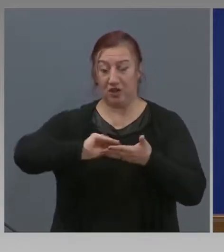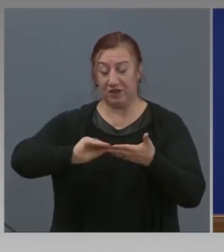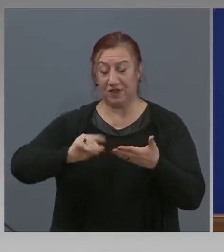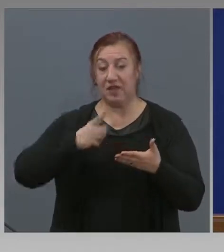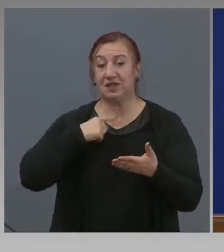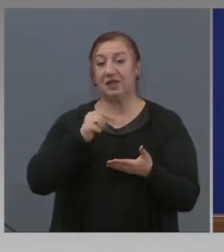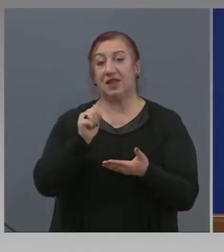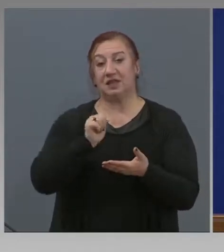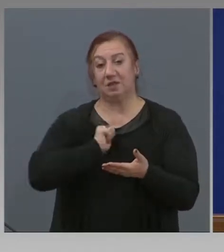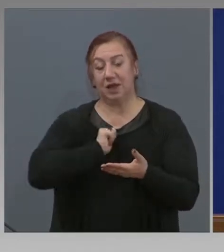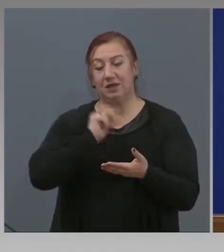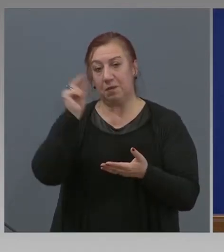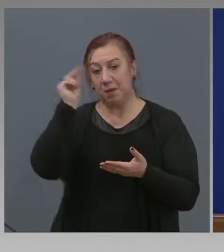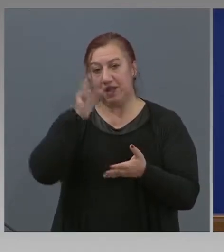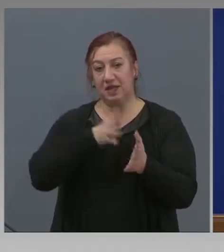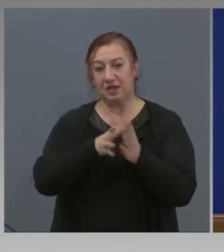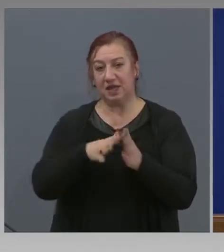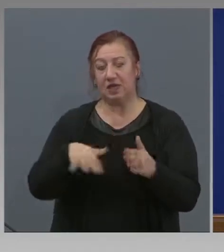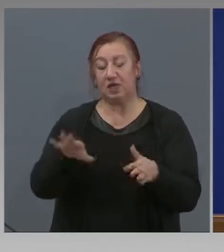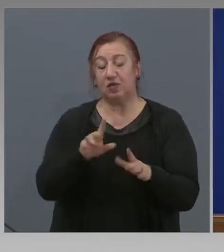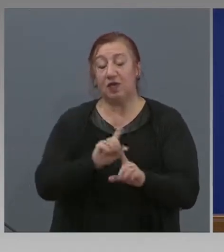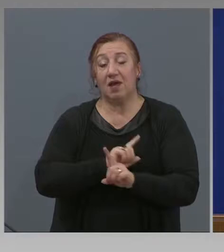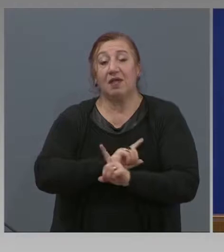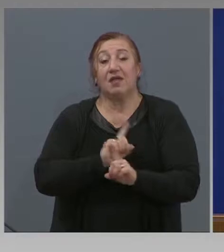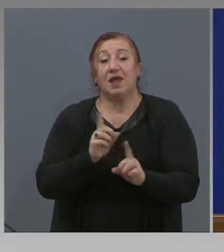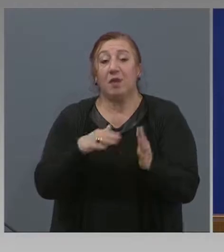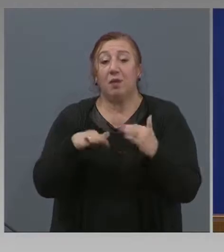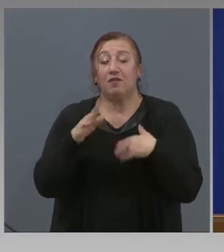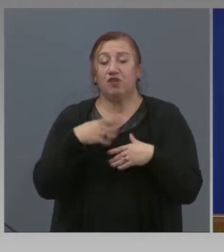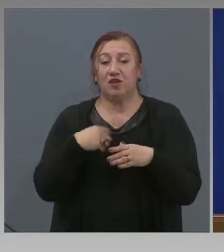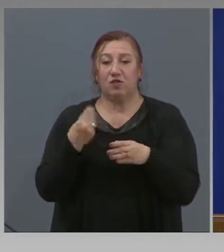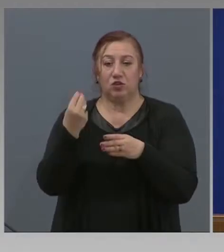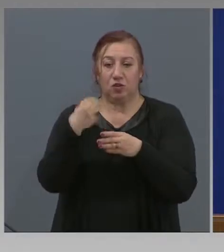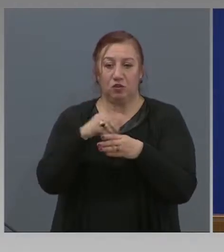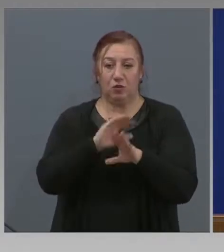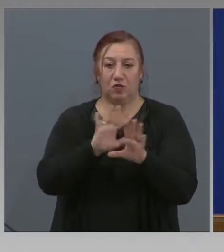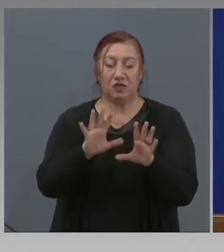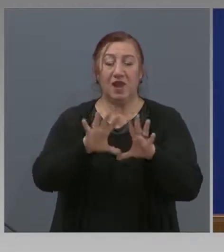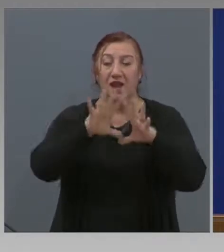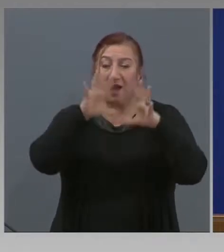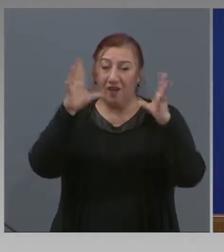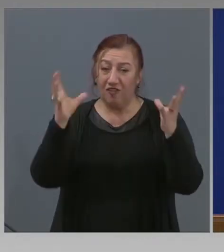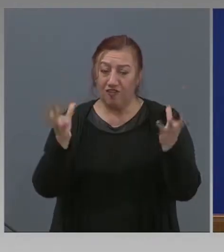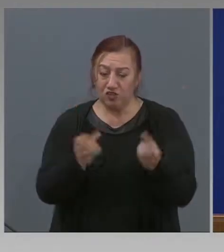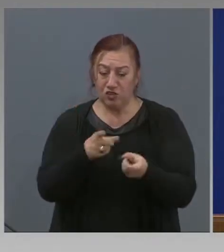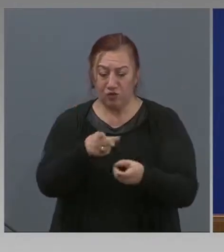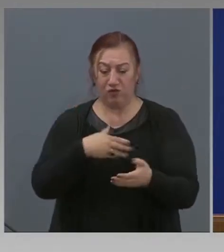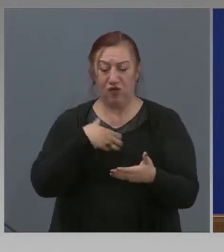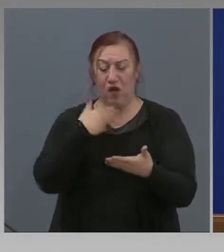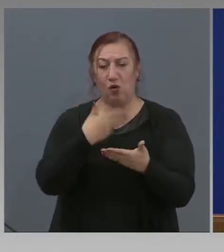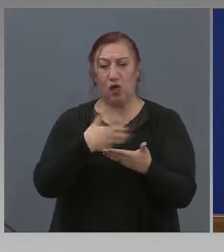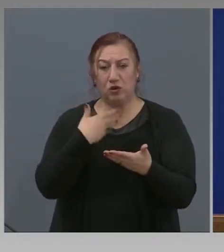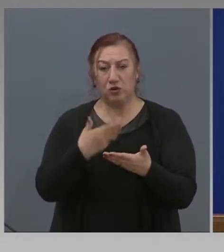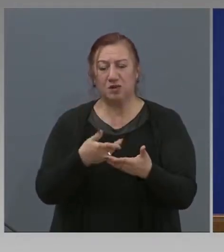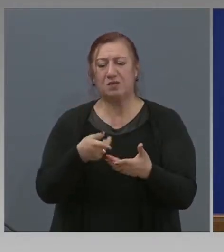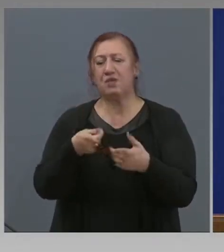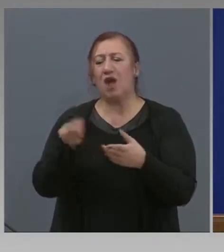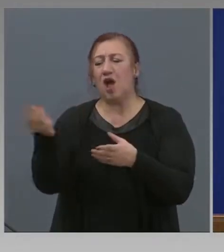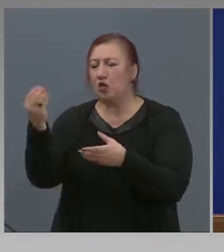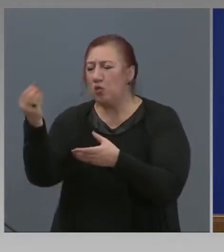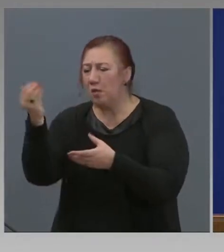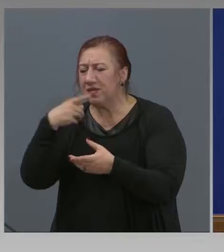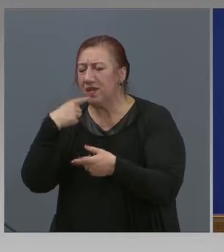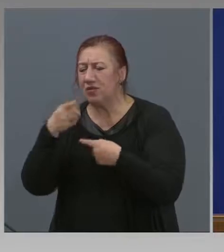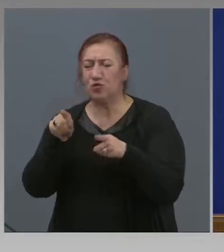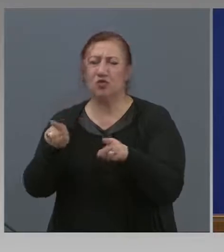съхраним нашия народ. Нямам какво повече да добавя. Всичко в това изложение са манипулации